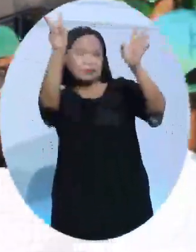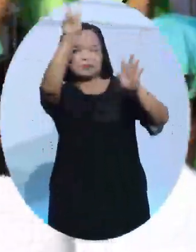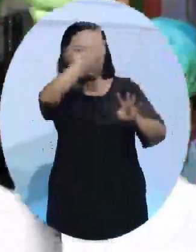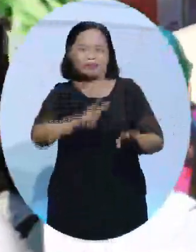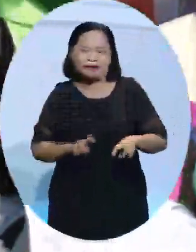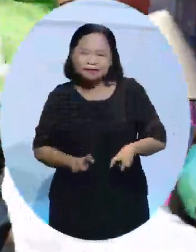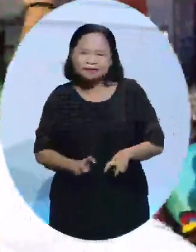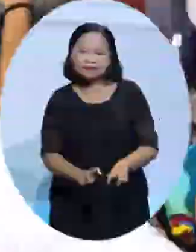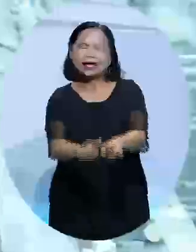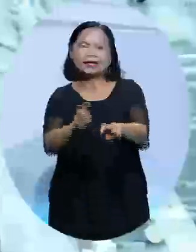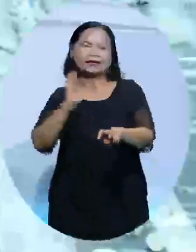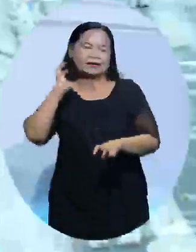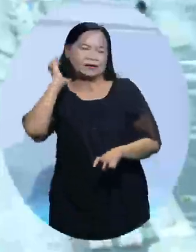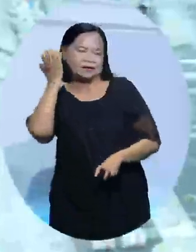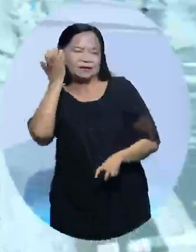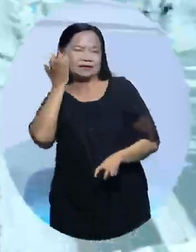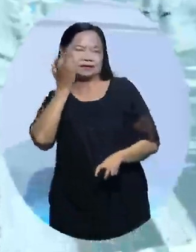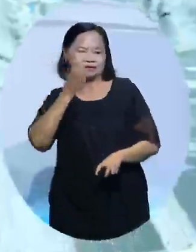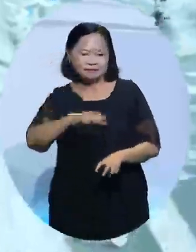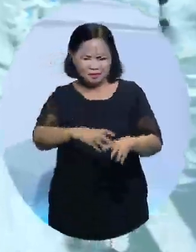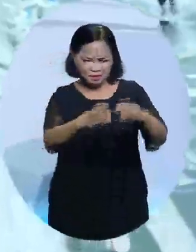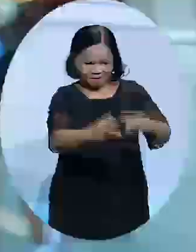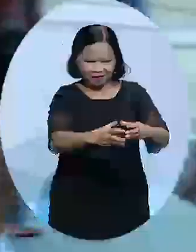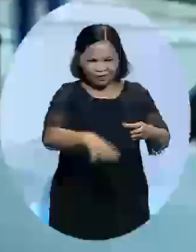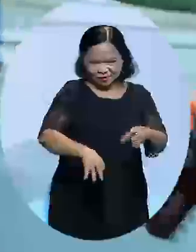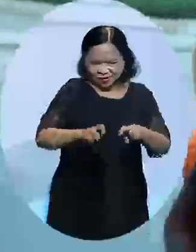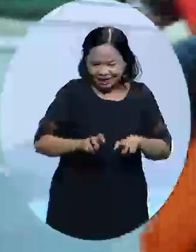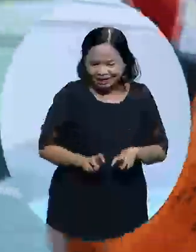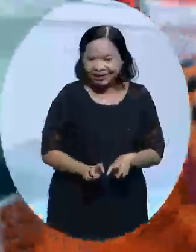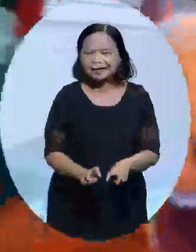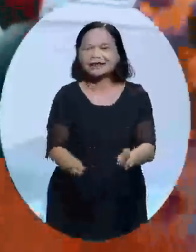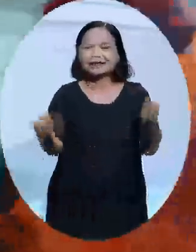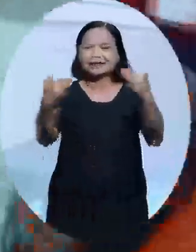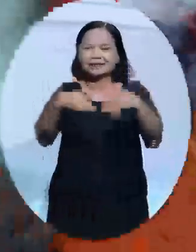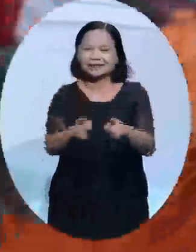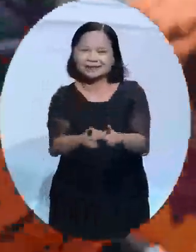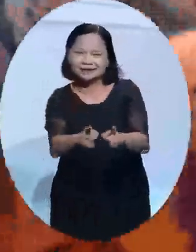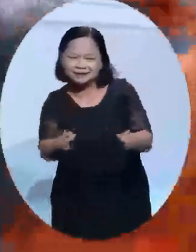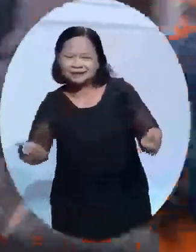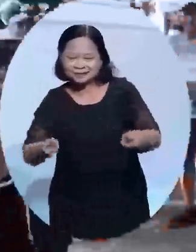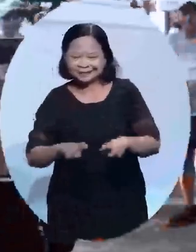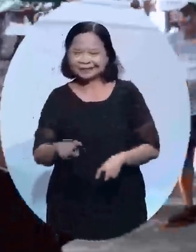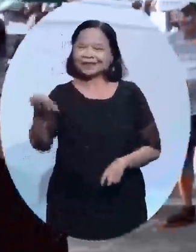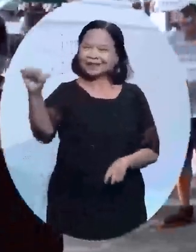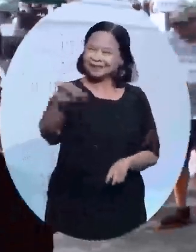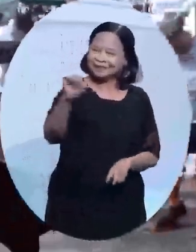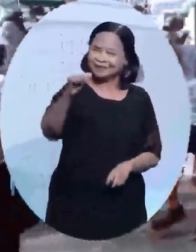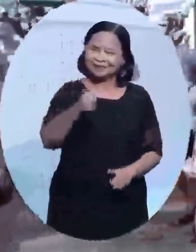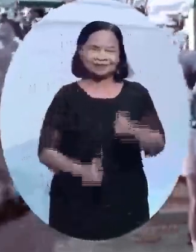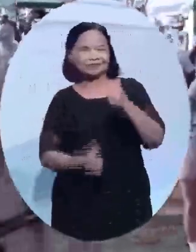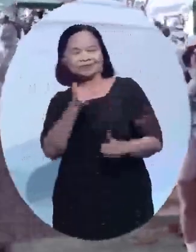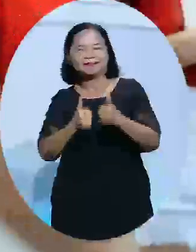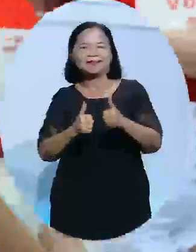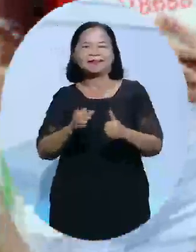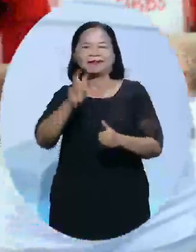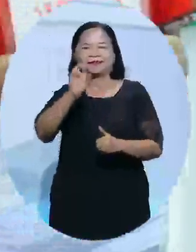Marathon quốc tế và là nồng cốt của đội tuyển Điền Kinh Việt Nam tham dự các cự li chạy dài và chạy trung bình trong các cuộc thi đấu ở